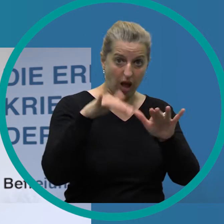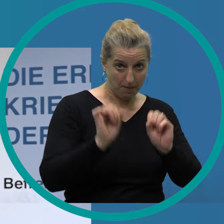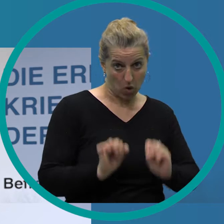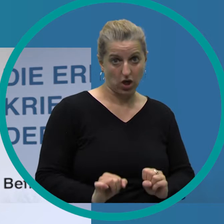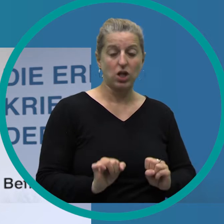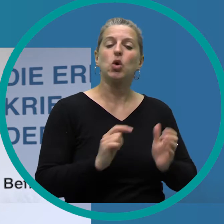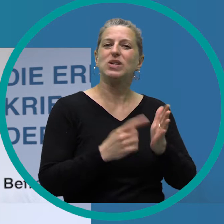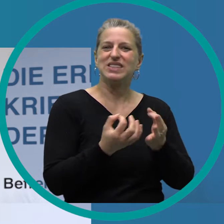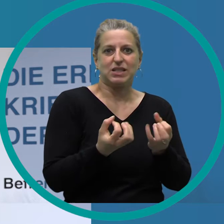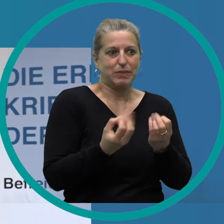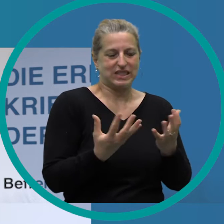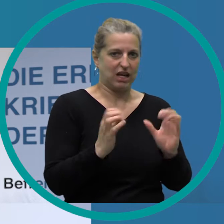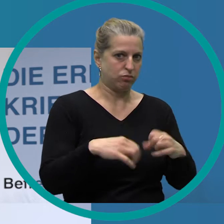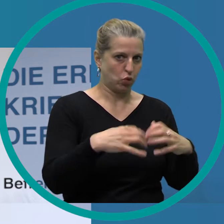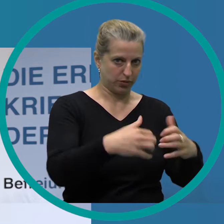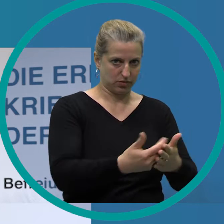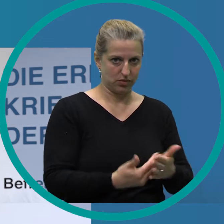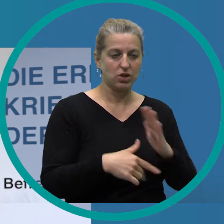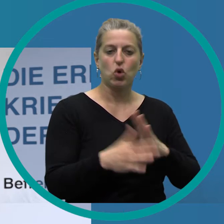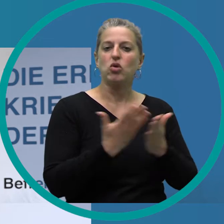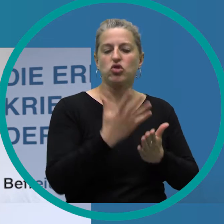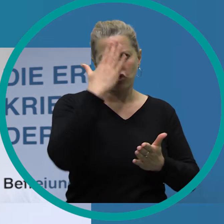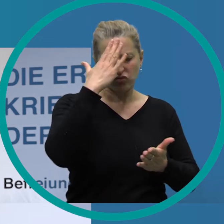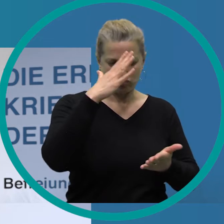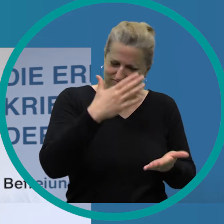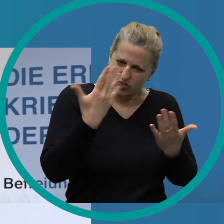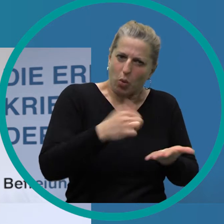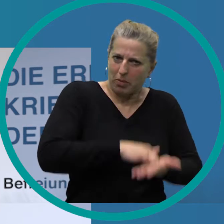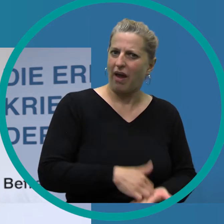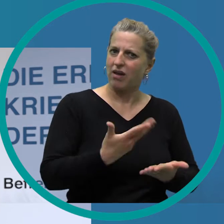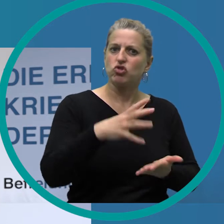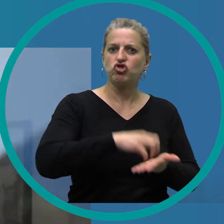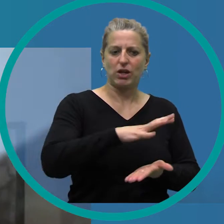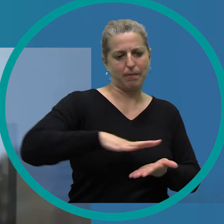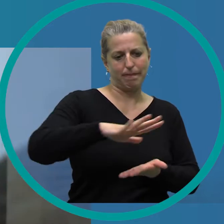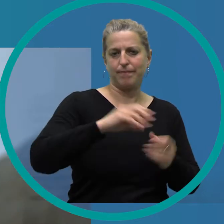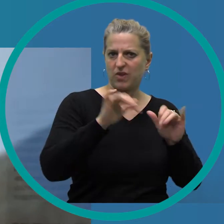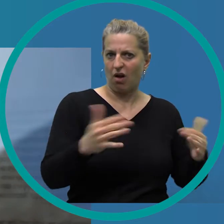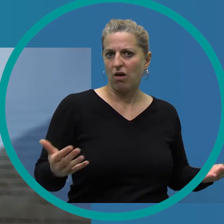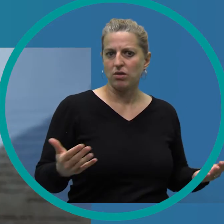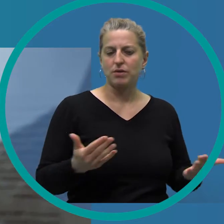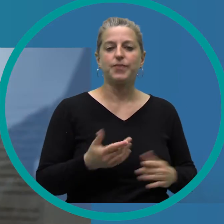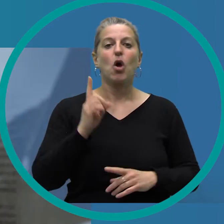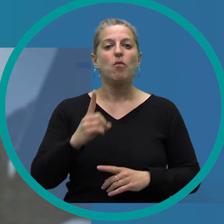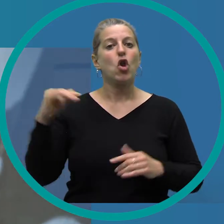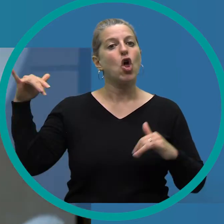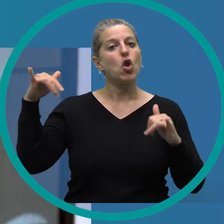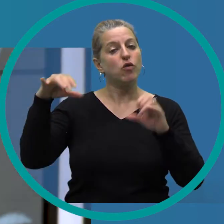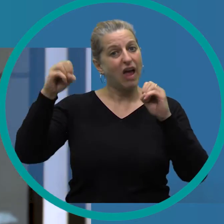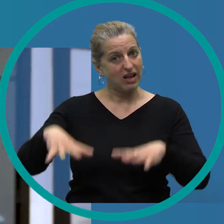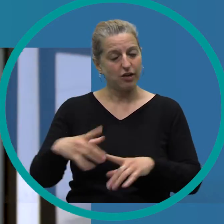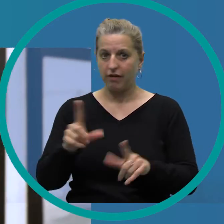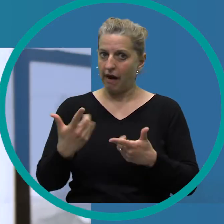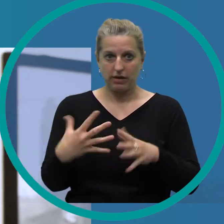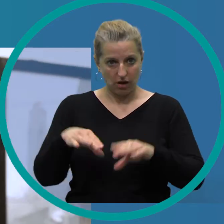gewesen ist. Und das merkt man ja wirklich, das prägt Identität in dieser Stadt schon sehr stark, finde ich. Trotz der ausbleibenden Luftangriffe